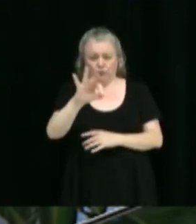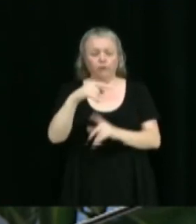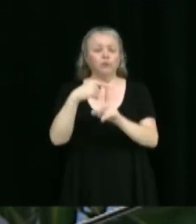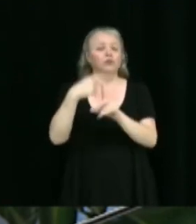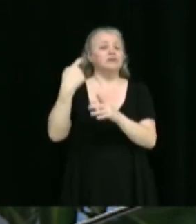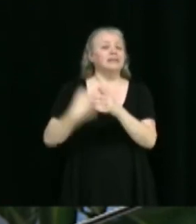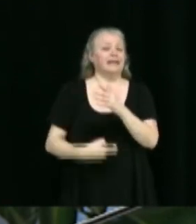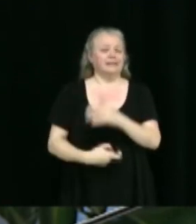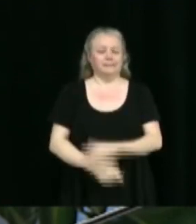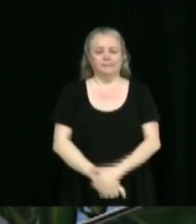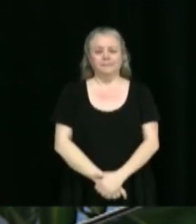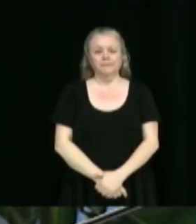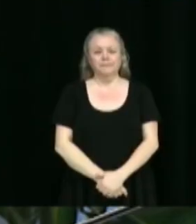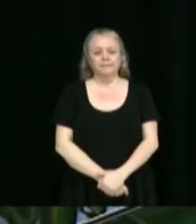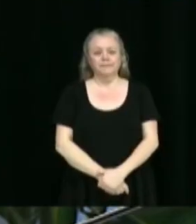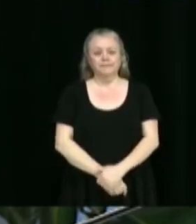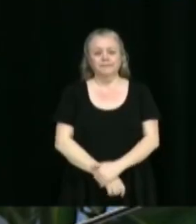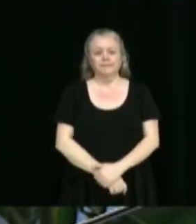incluses.